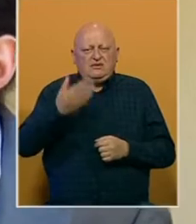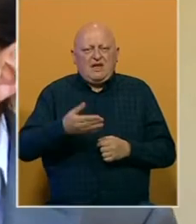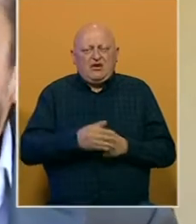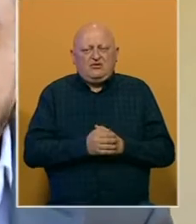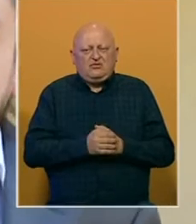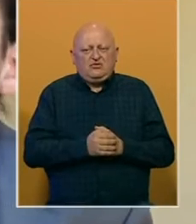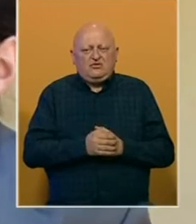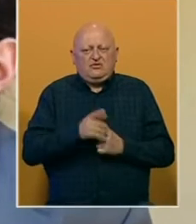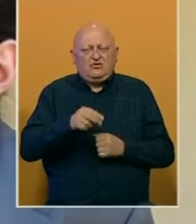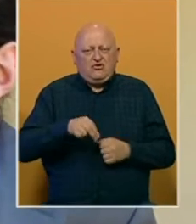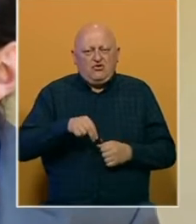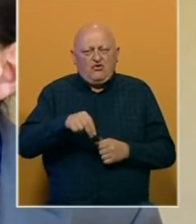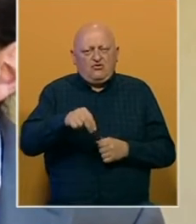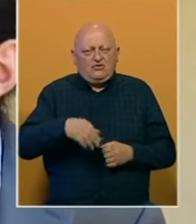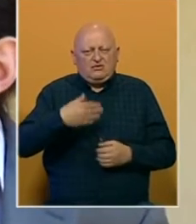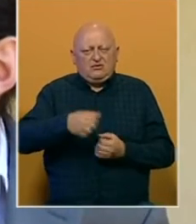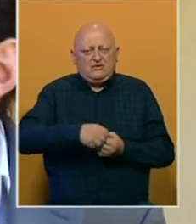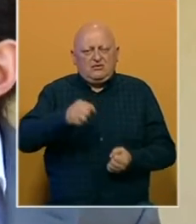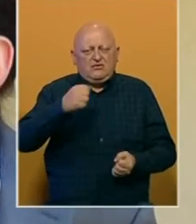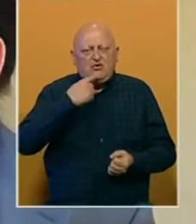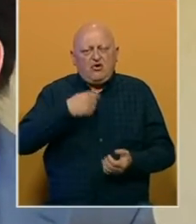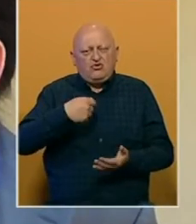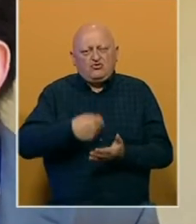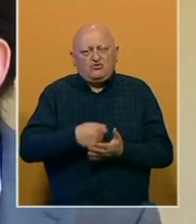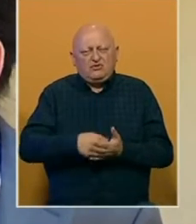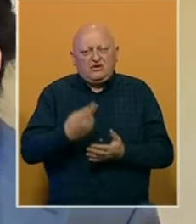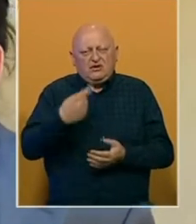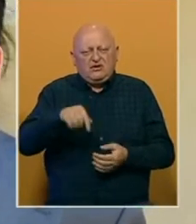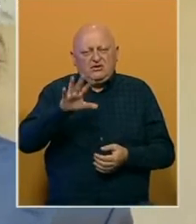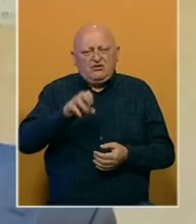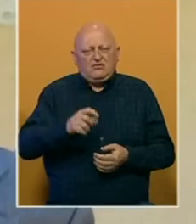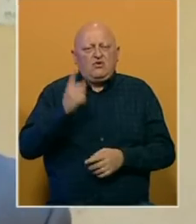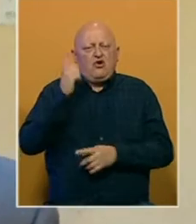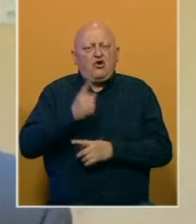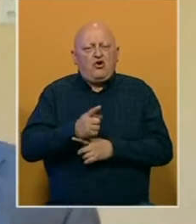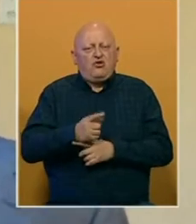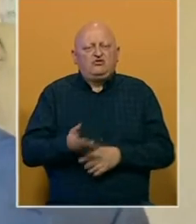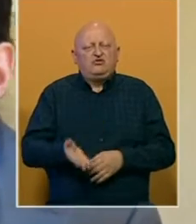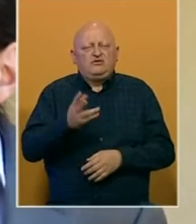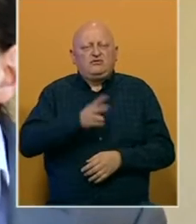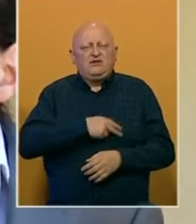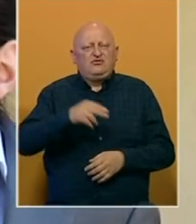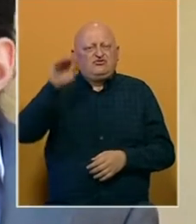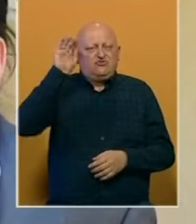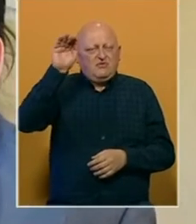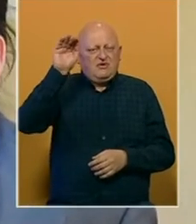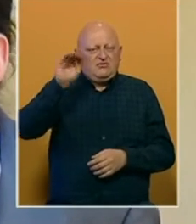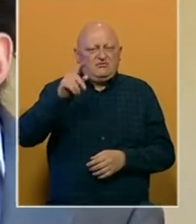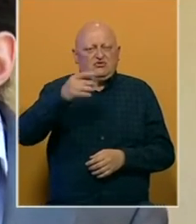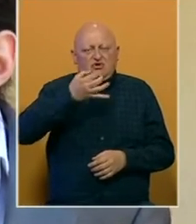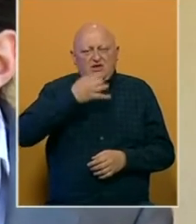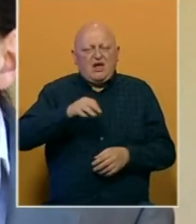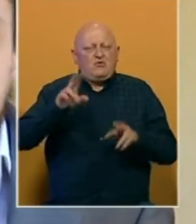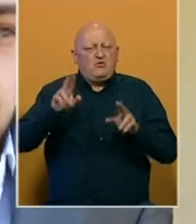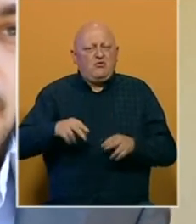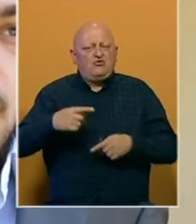Nakon tog pota za izdavanje diploma onima koji su platili iznosu tijelada i pol, odlučili smo da podgledimo krivičnu prijavu, jer je to najbolji